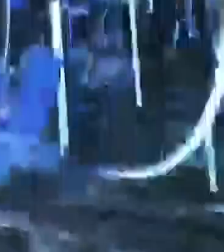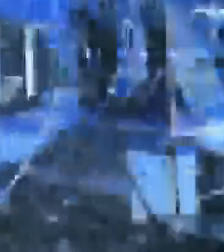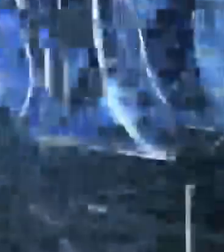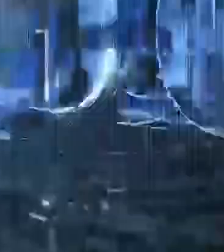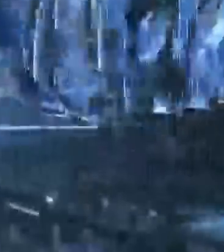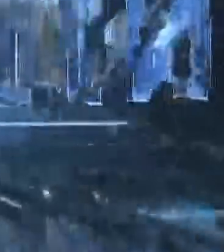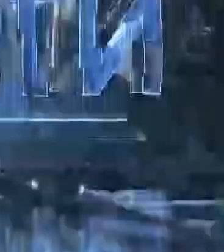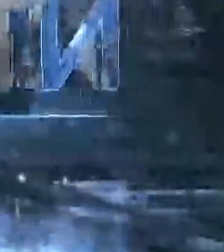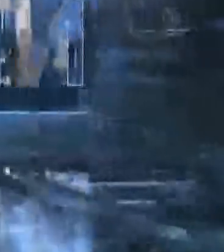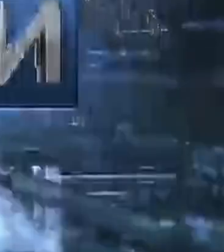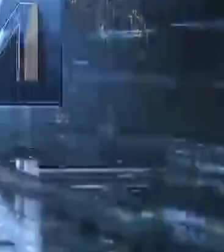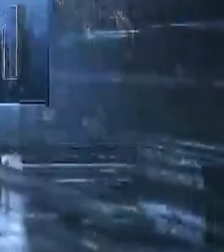Редактор.Семкин